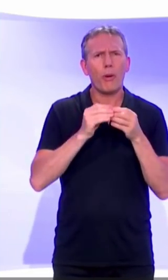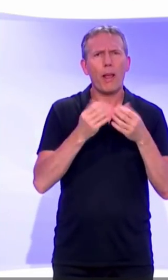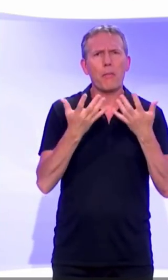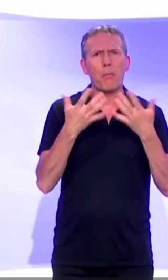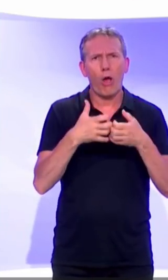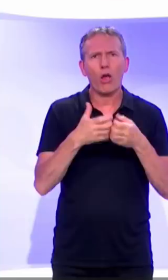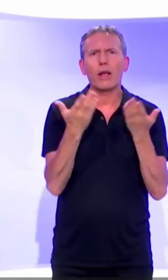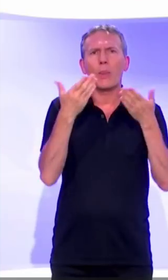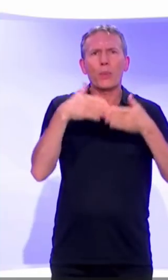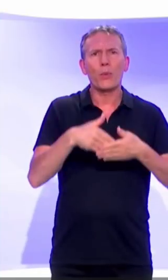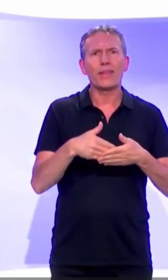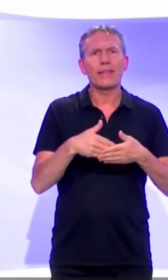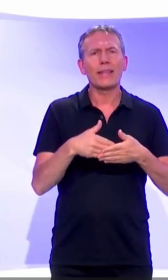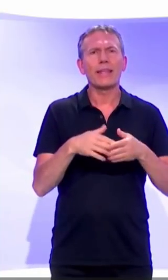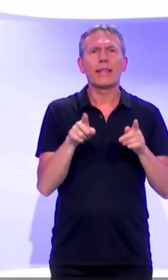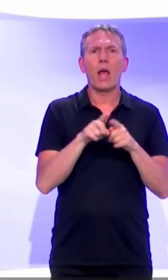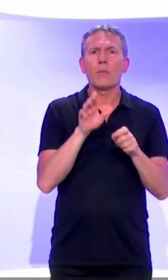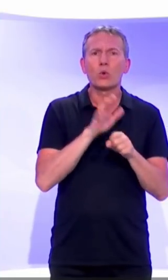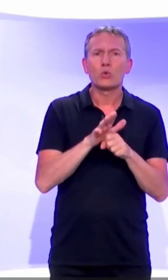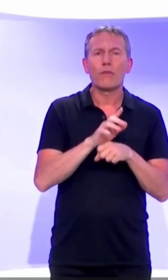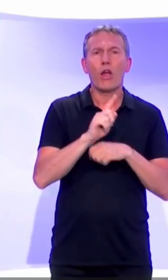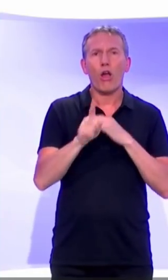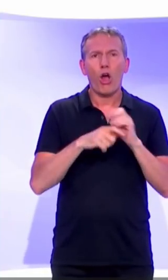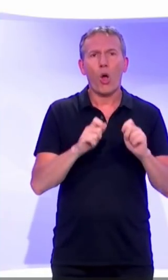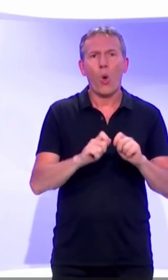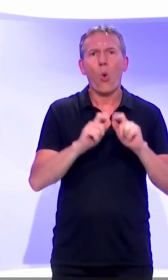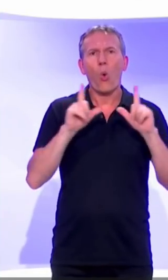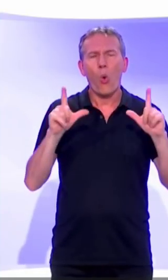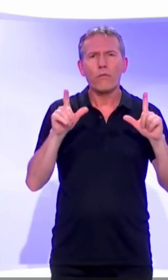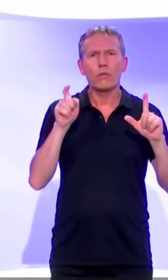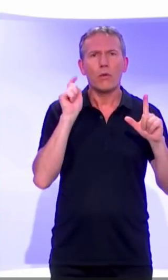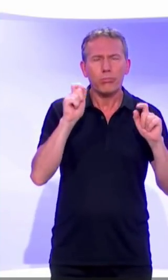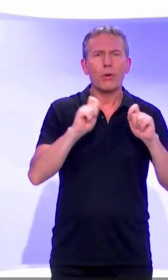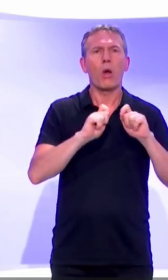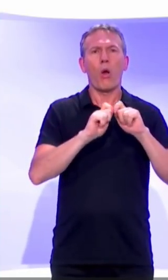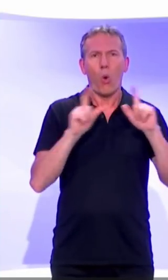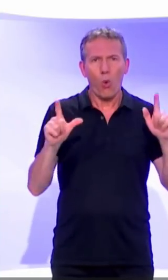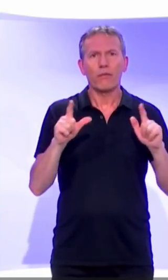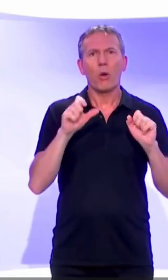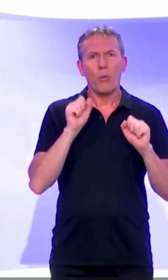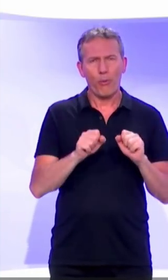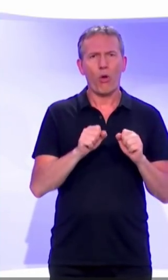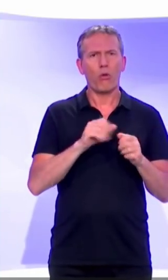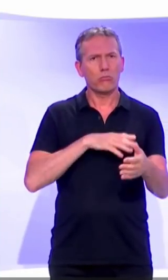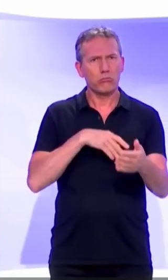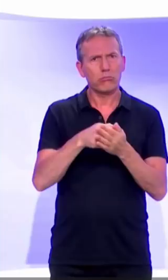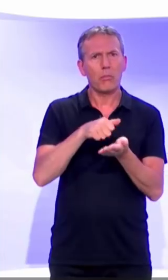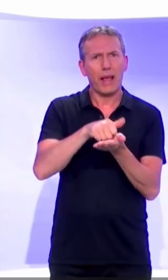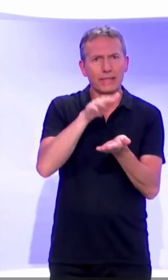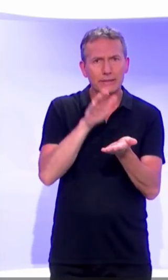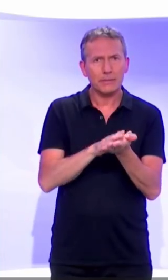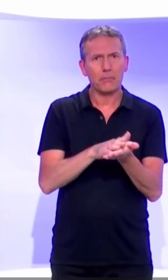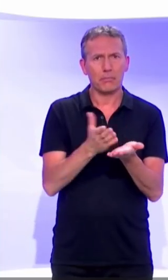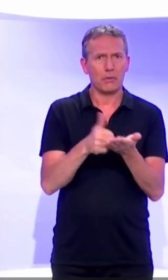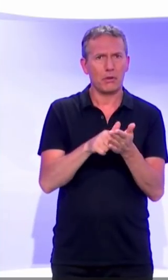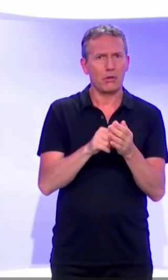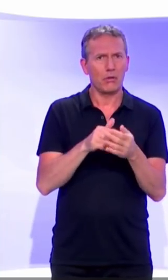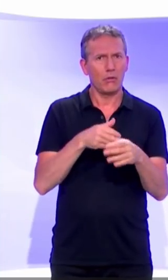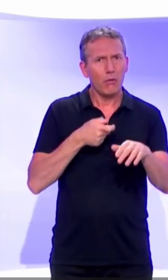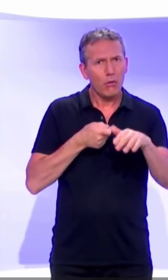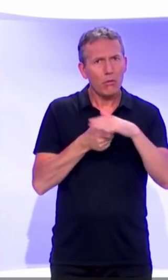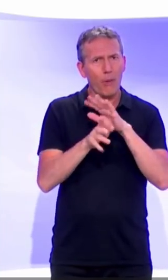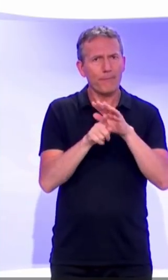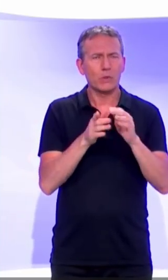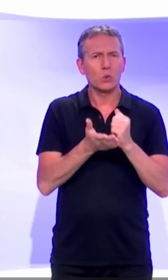dans la nuit, où il suffisait de réactualiser la page pour pouvoir contribuer et pouvoir s'inscrire comme soutenant cette initiative,